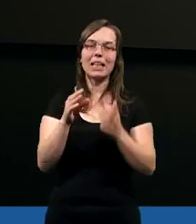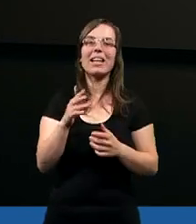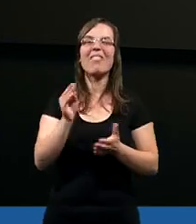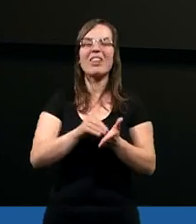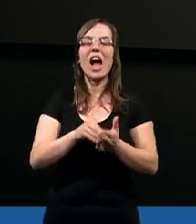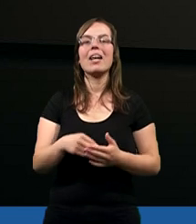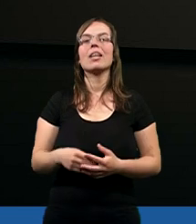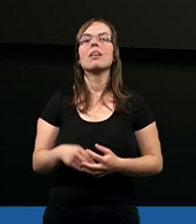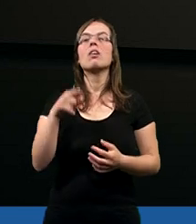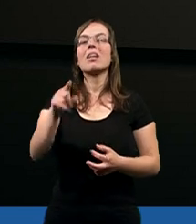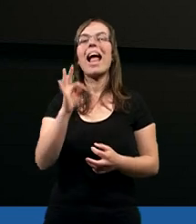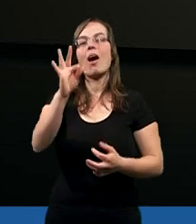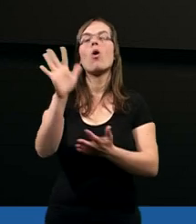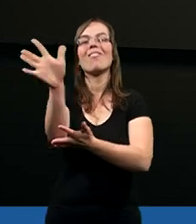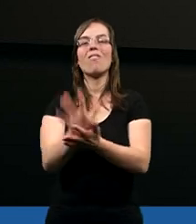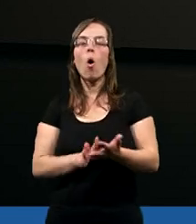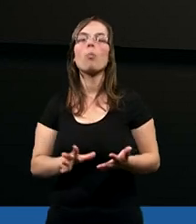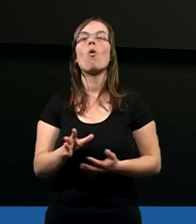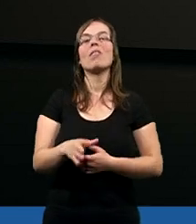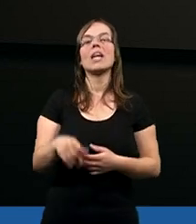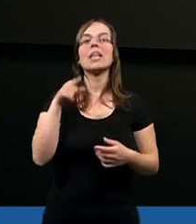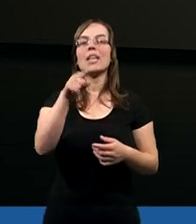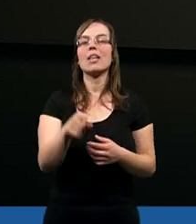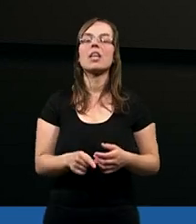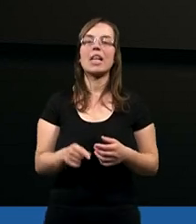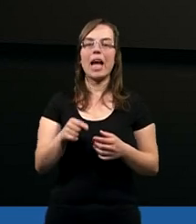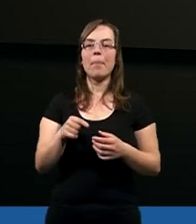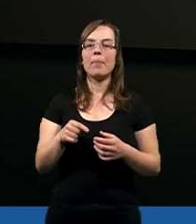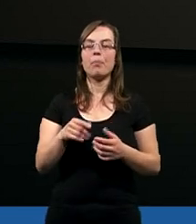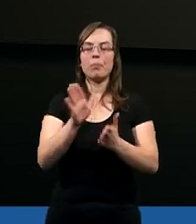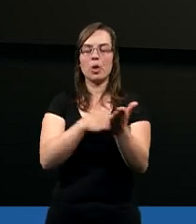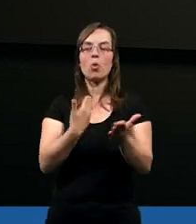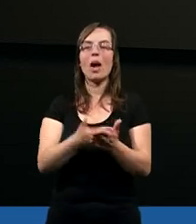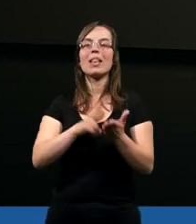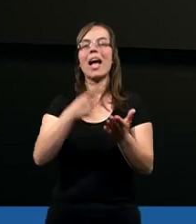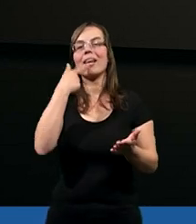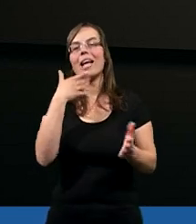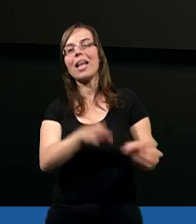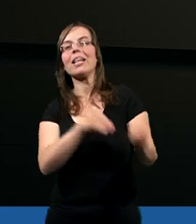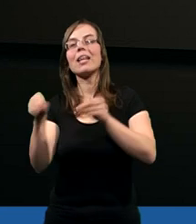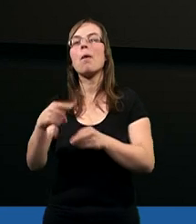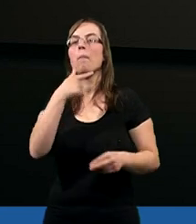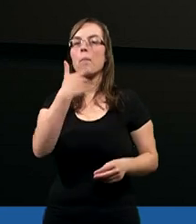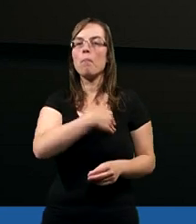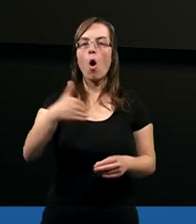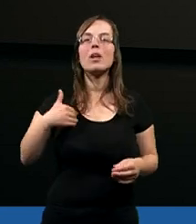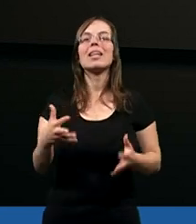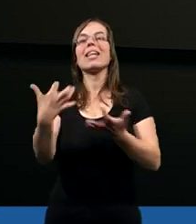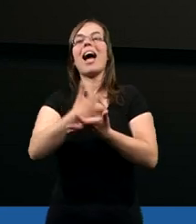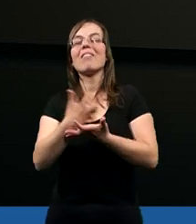Prawda? Ale jego sformułowanie, nawet tutaj w tym przekładzie na język polski,